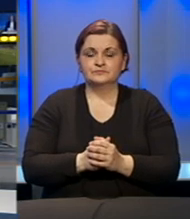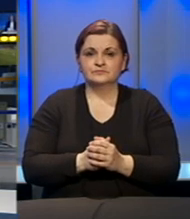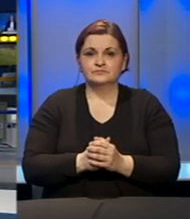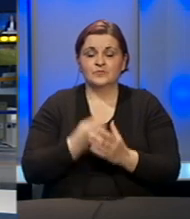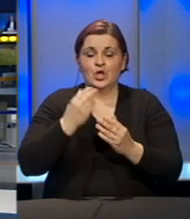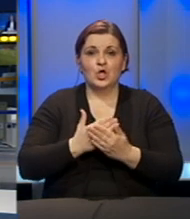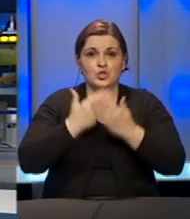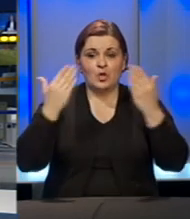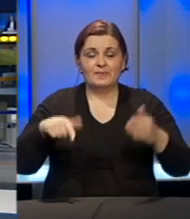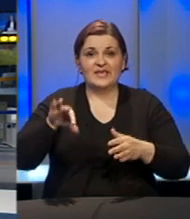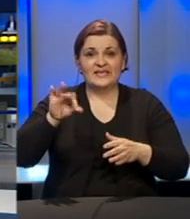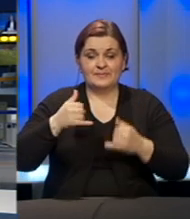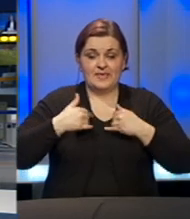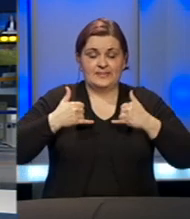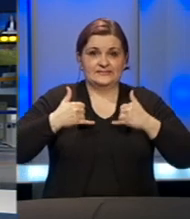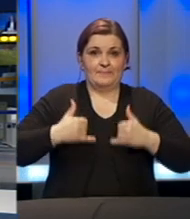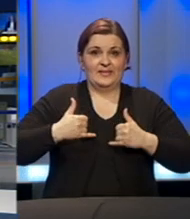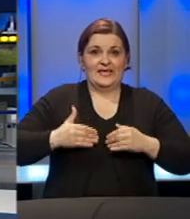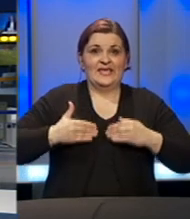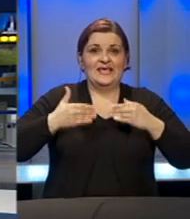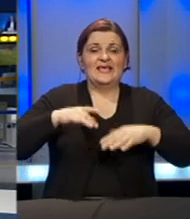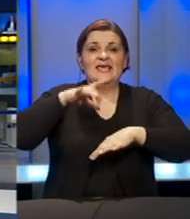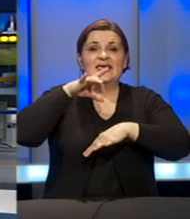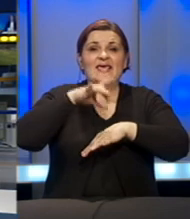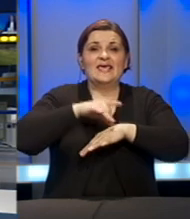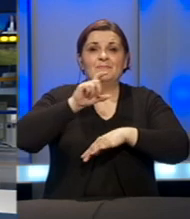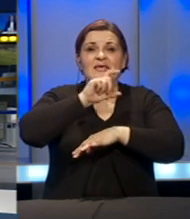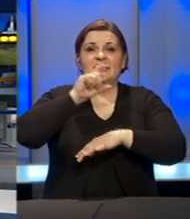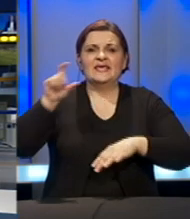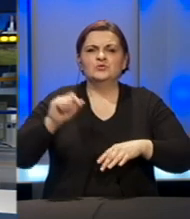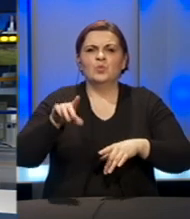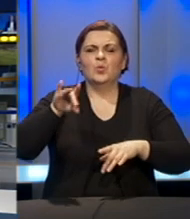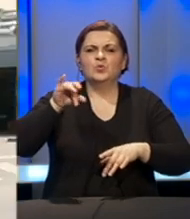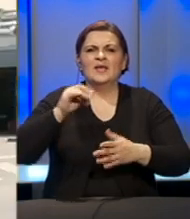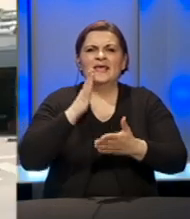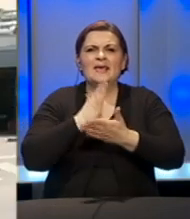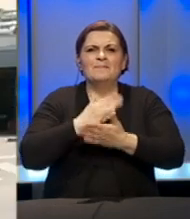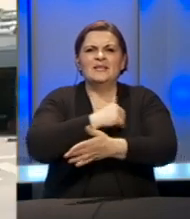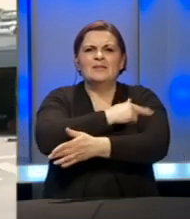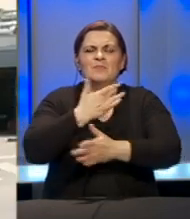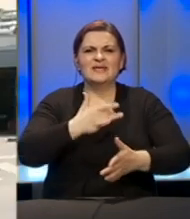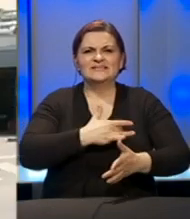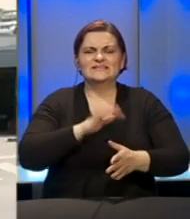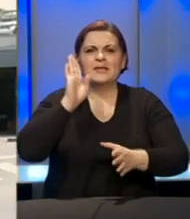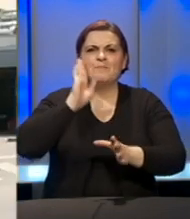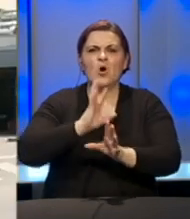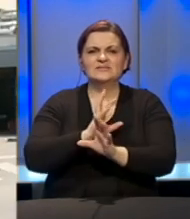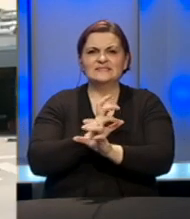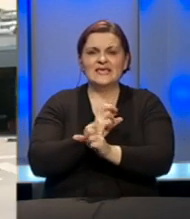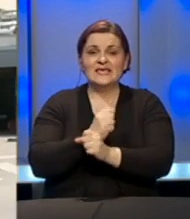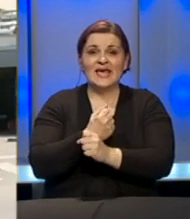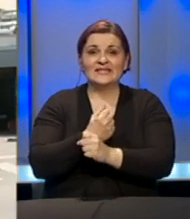Dobar dan iz Tuzla, evo ja se trenutno nalazim ispred Medicinskog instituta Bajer u Tuzli, odnosno bivše klinike za srce Bosne i Hercegovine,